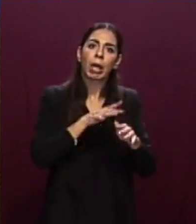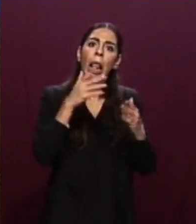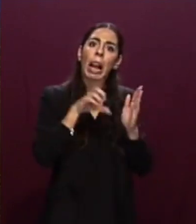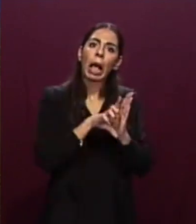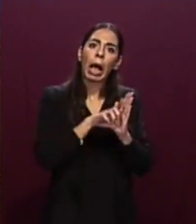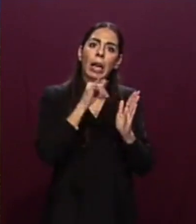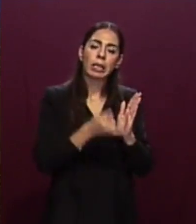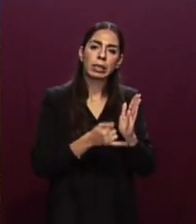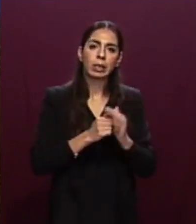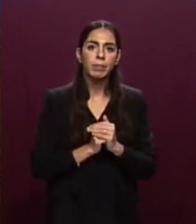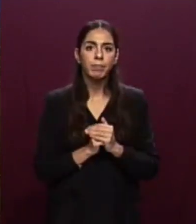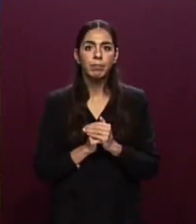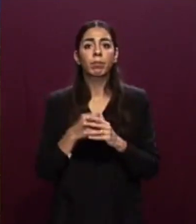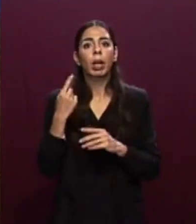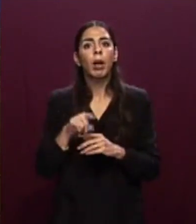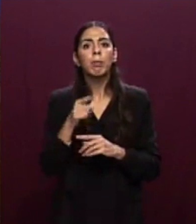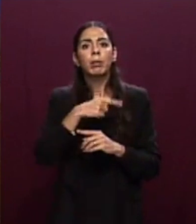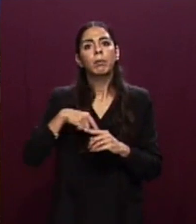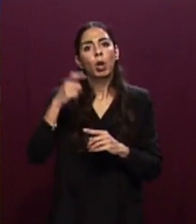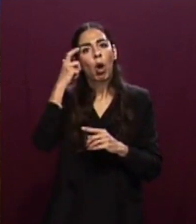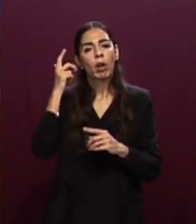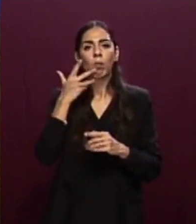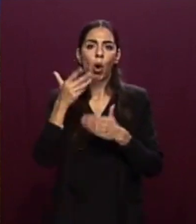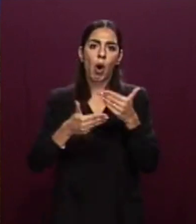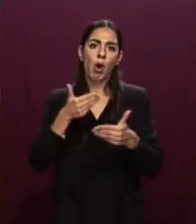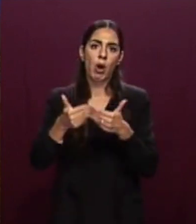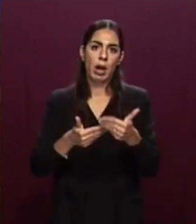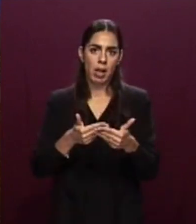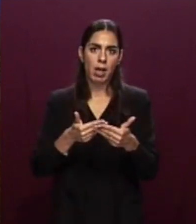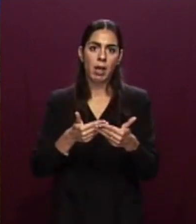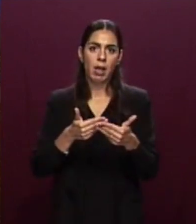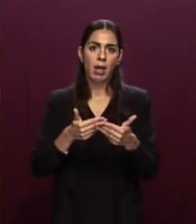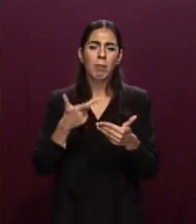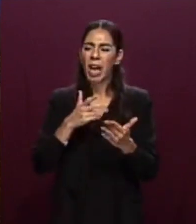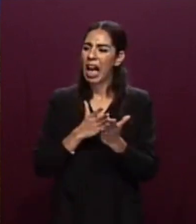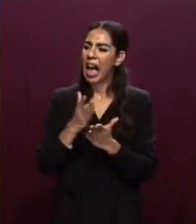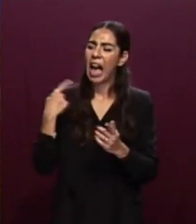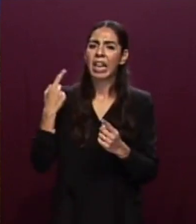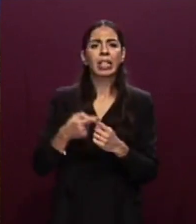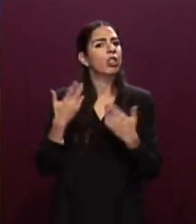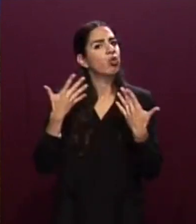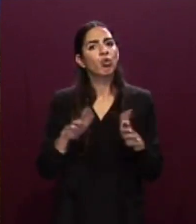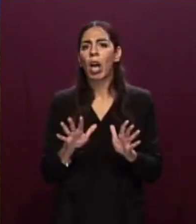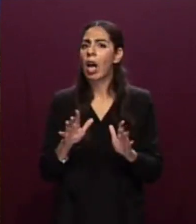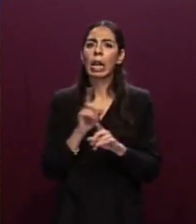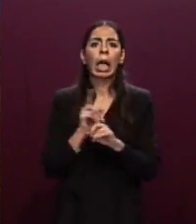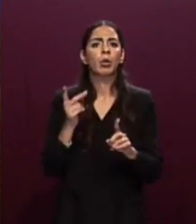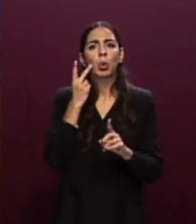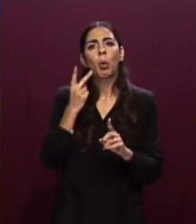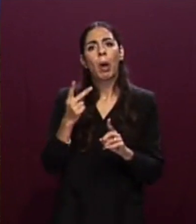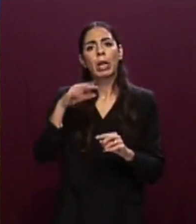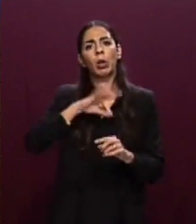Queste sono le linee d'azione del Governo per invertire una rotta che per anni non ha tenuto adeguatamente in conto l'interesse nazionale.